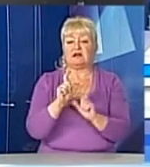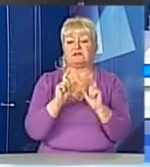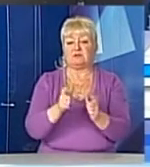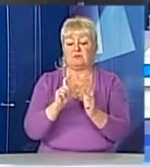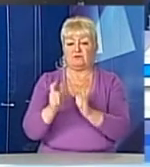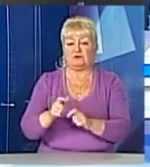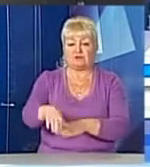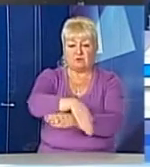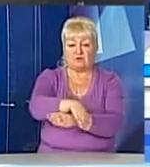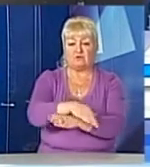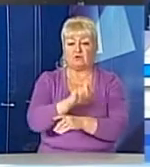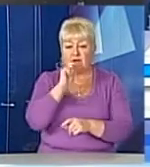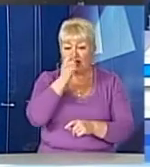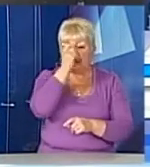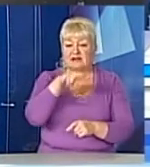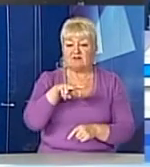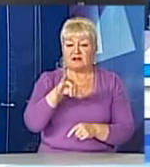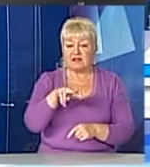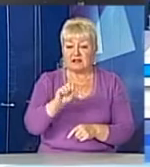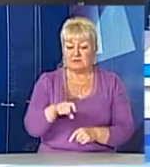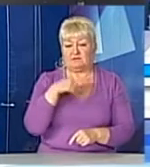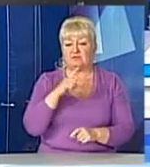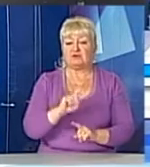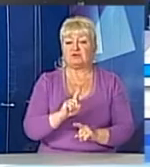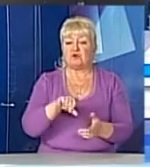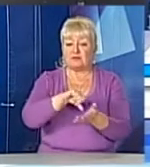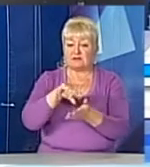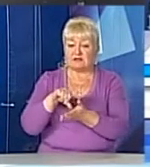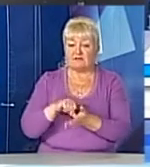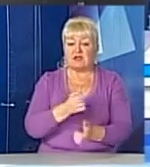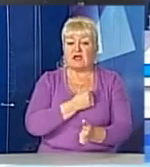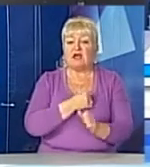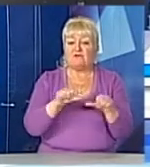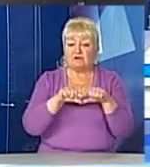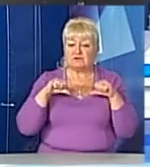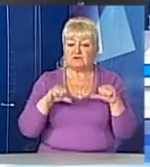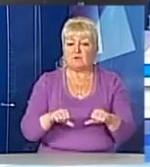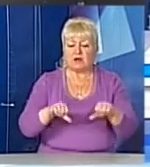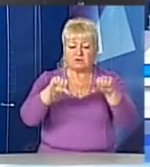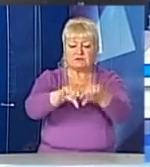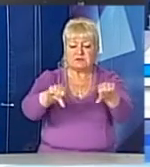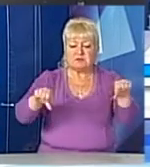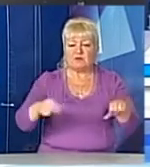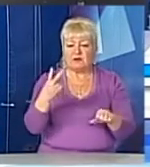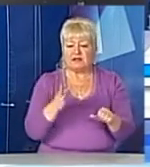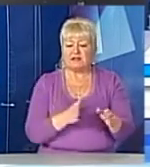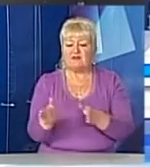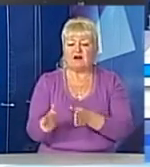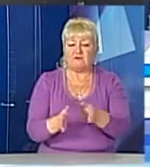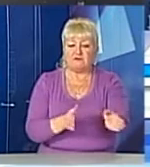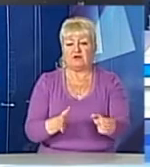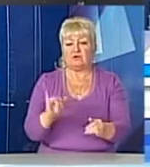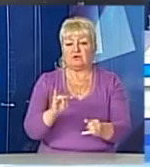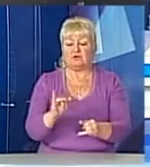Липа. Свідки стверджують, що представники військомату заблокували обидва виходи з провулку та перевіряли документи в юнаків